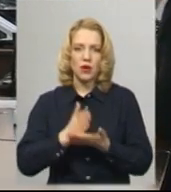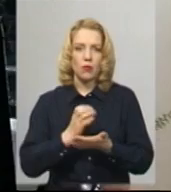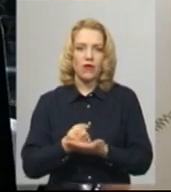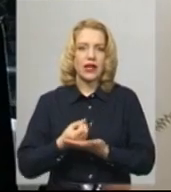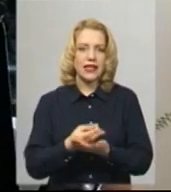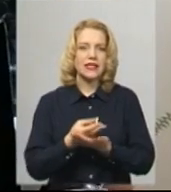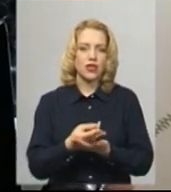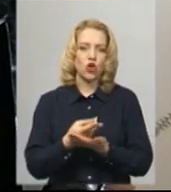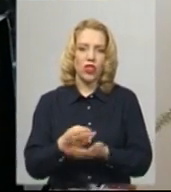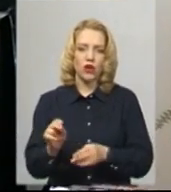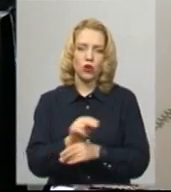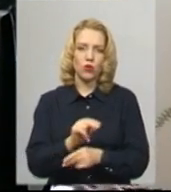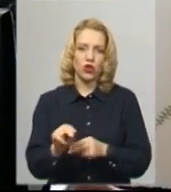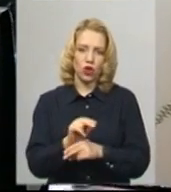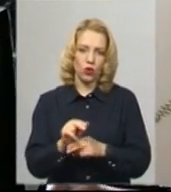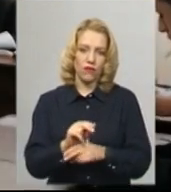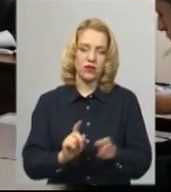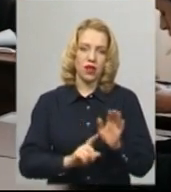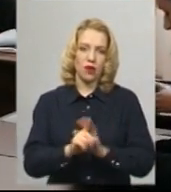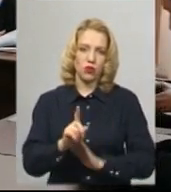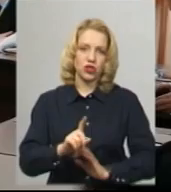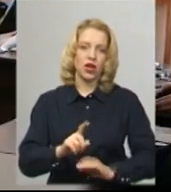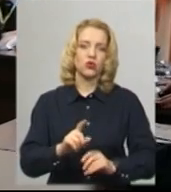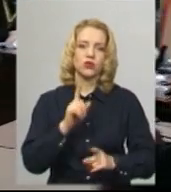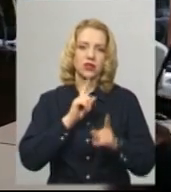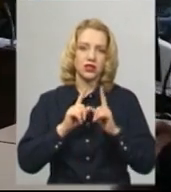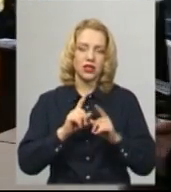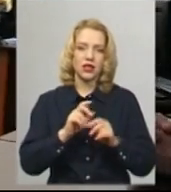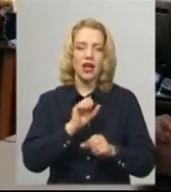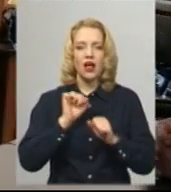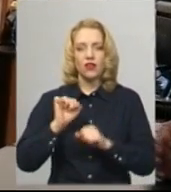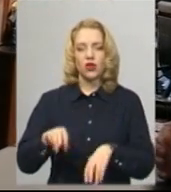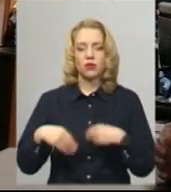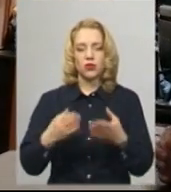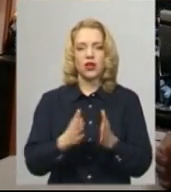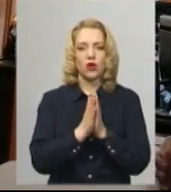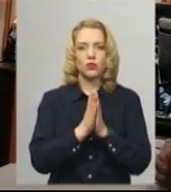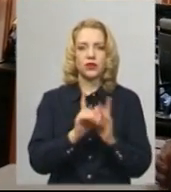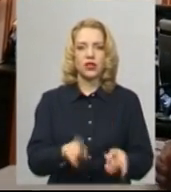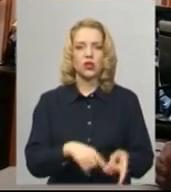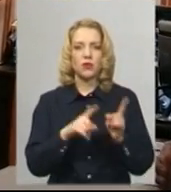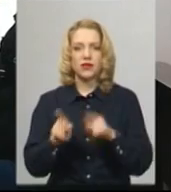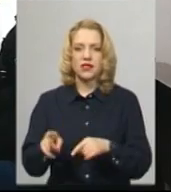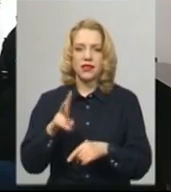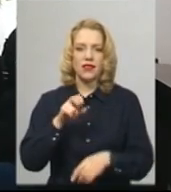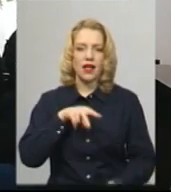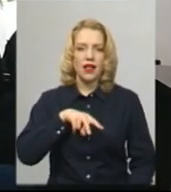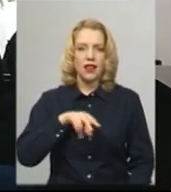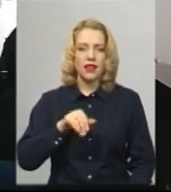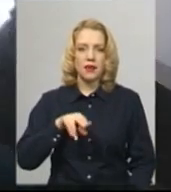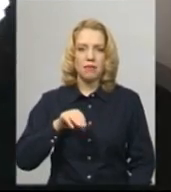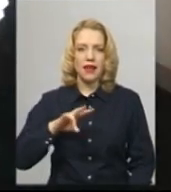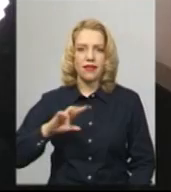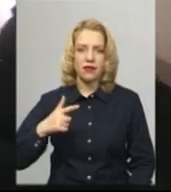На початку засідання адвокат блогера подає клопотання про те, аби перенести наступне засідання на липень цього року. Просить